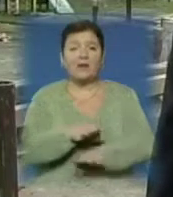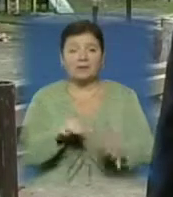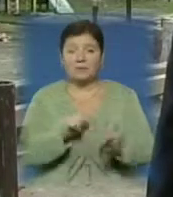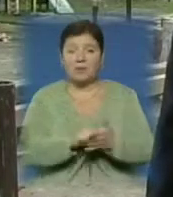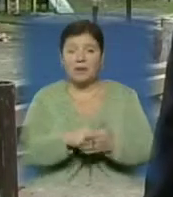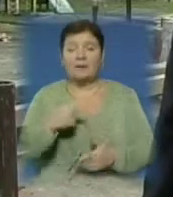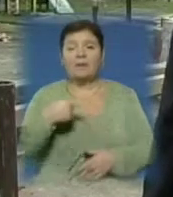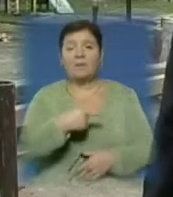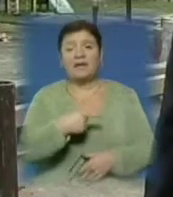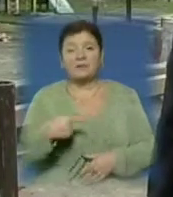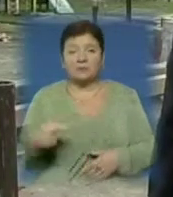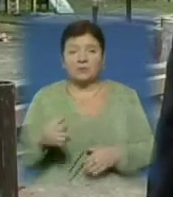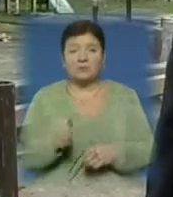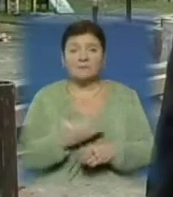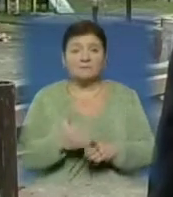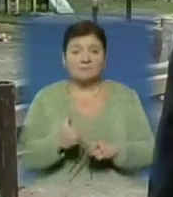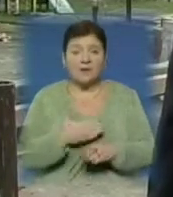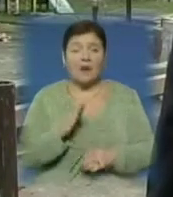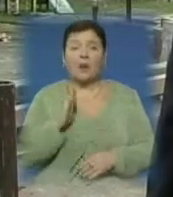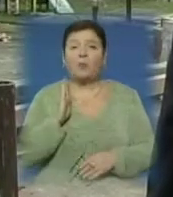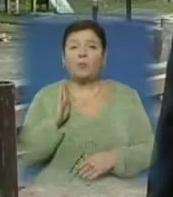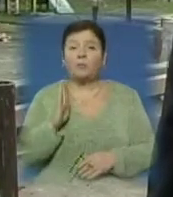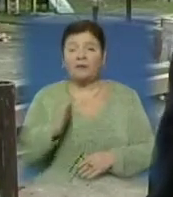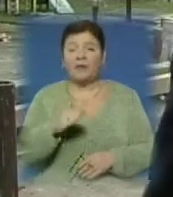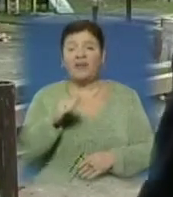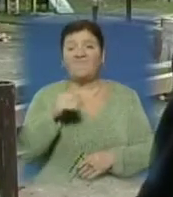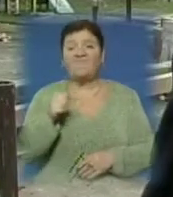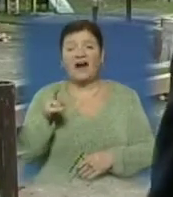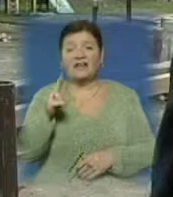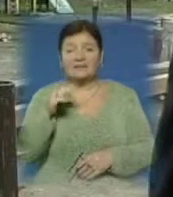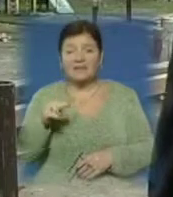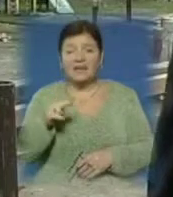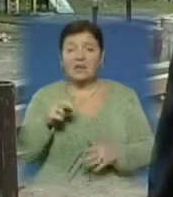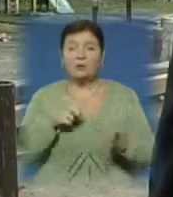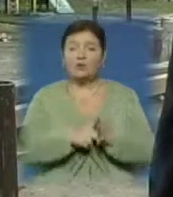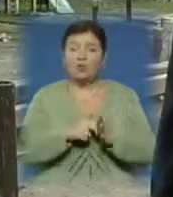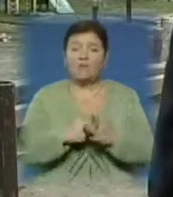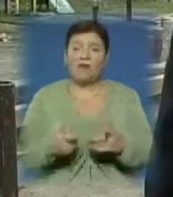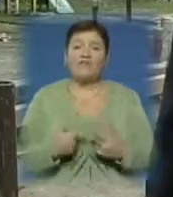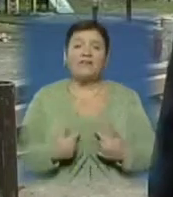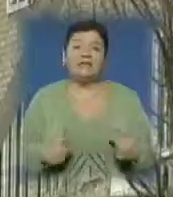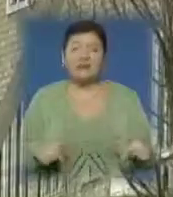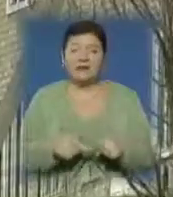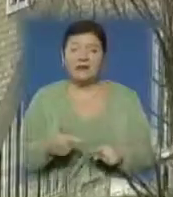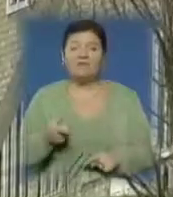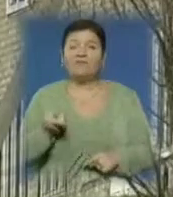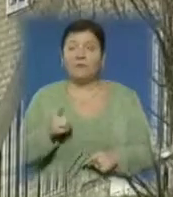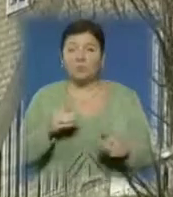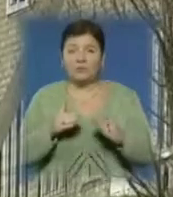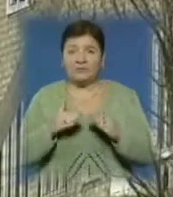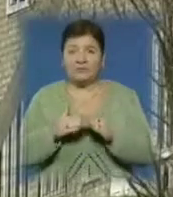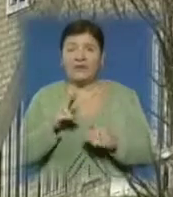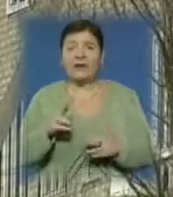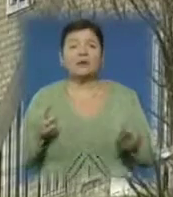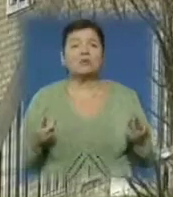розділено на декілька блоків, буде розміщено і ФАП, і поштове відділення, так як воно так само знаходилося в тій будівлі, яка